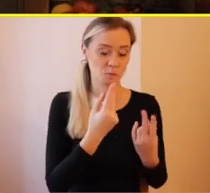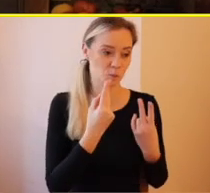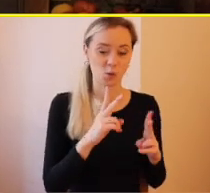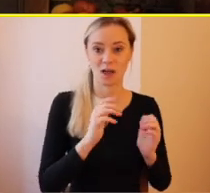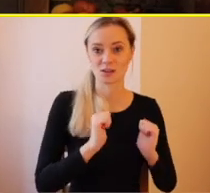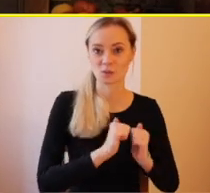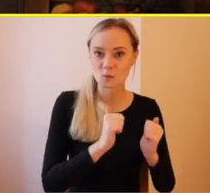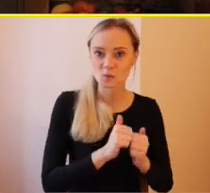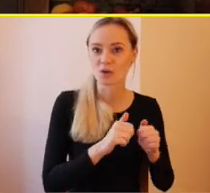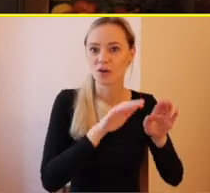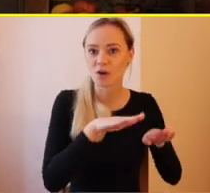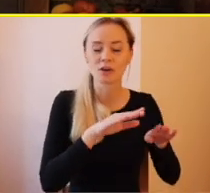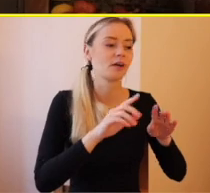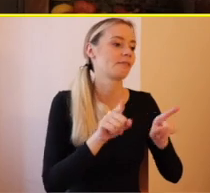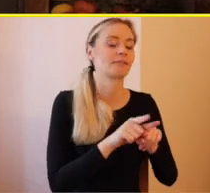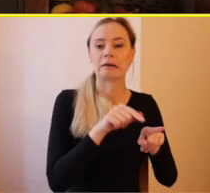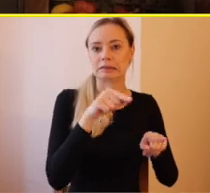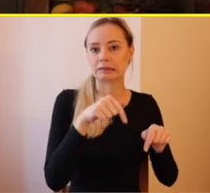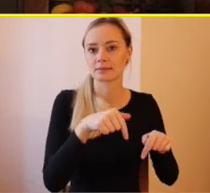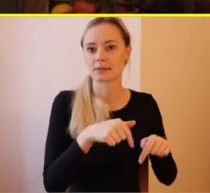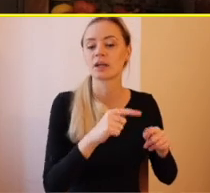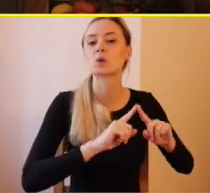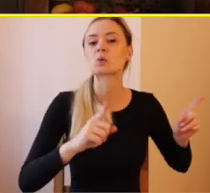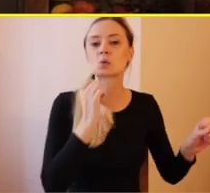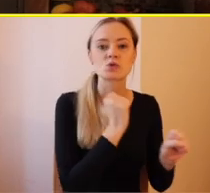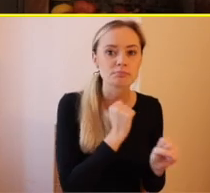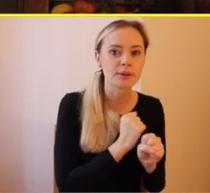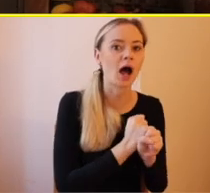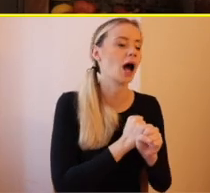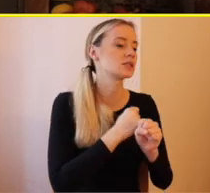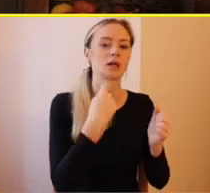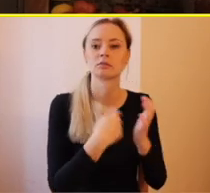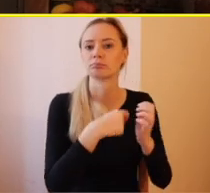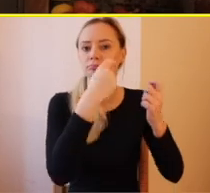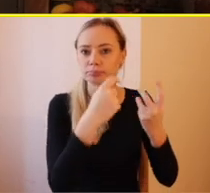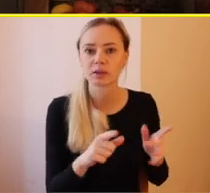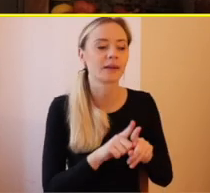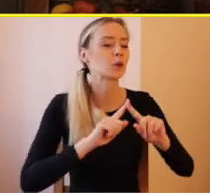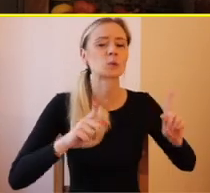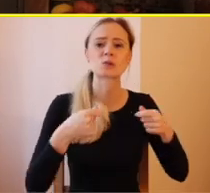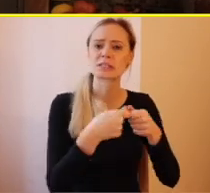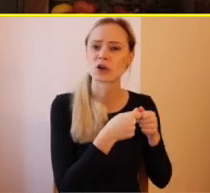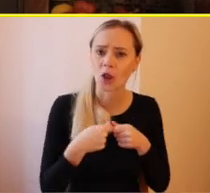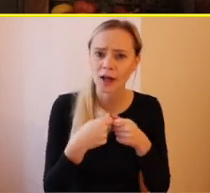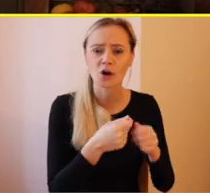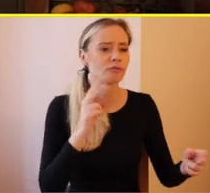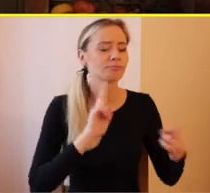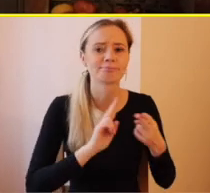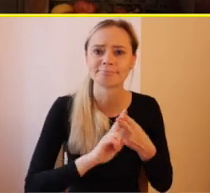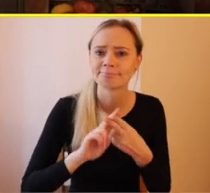vďaka tomu, že som mala rôzne práce tu na, čiže som mala aj rôznych kolegov,